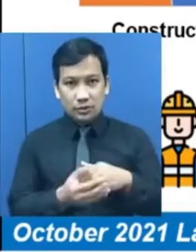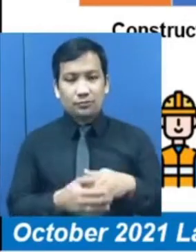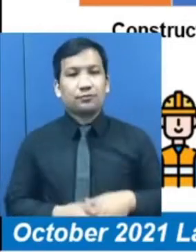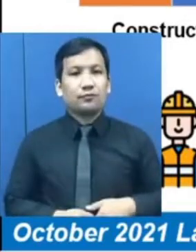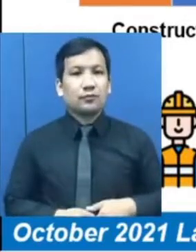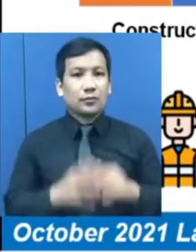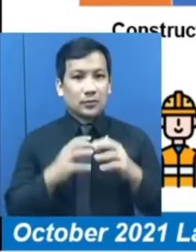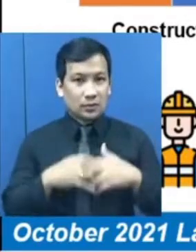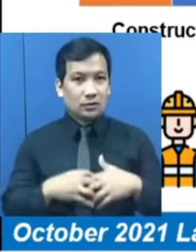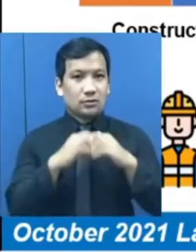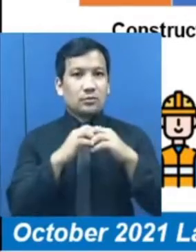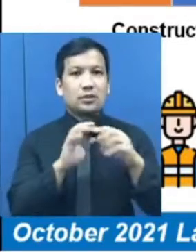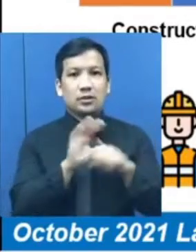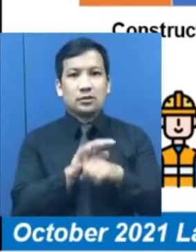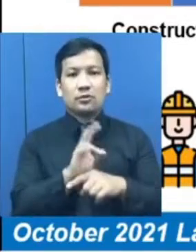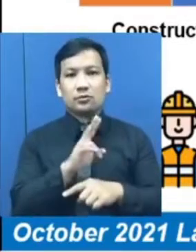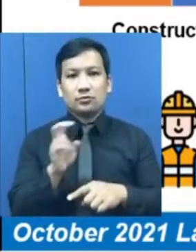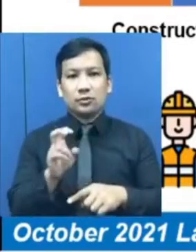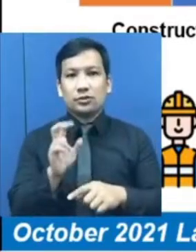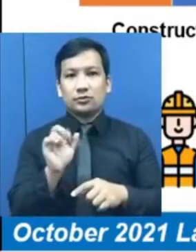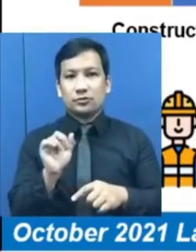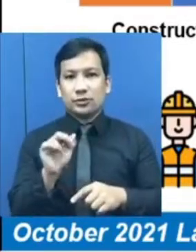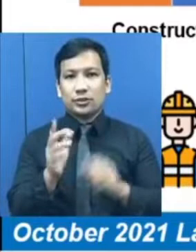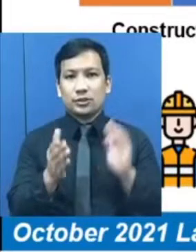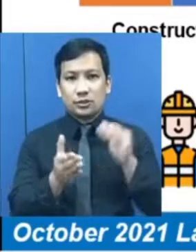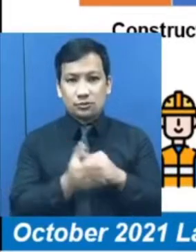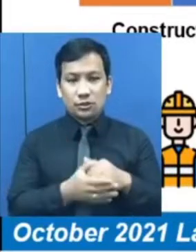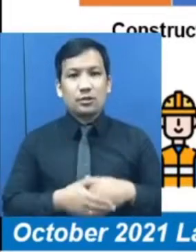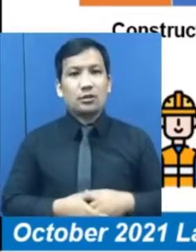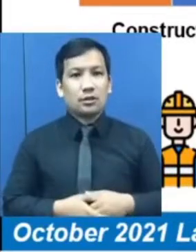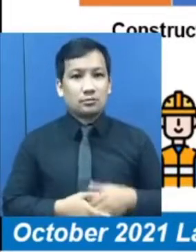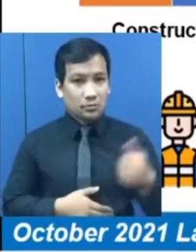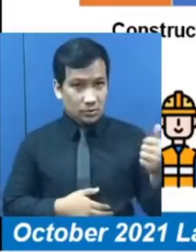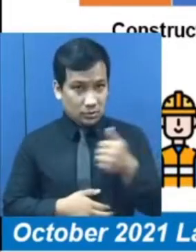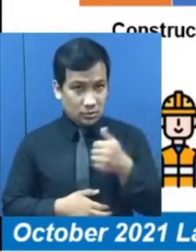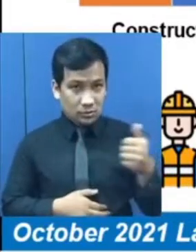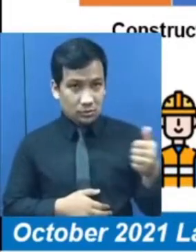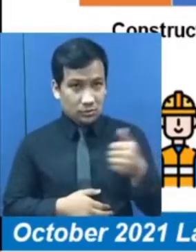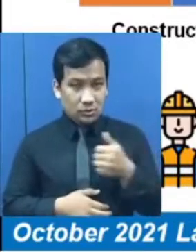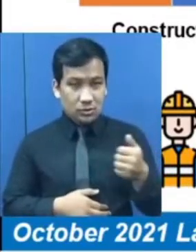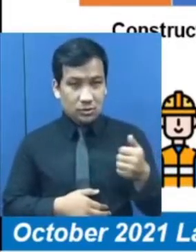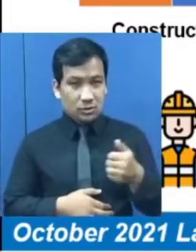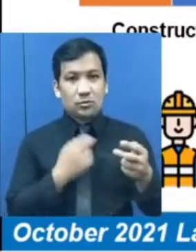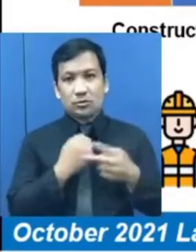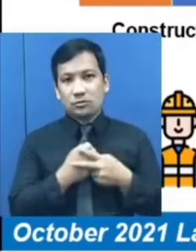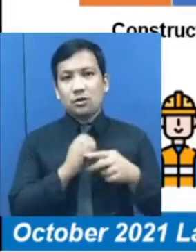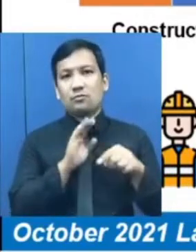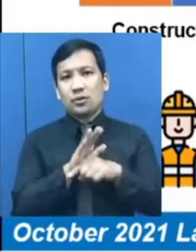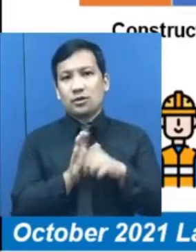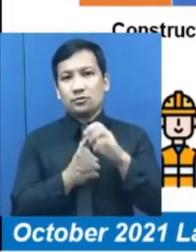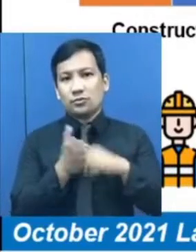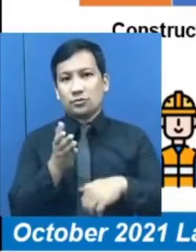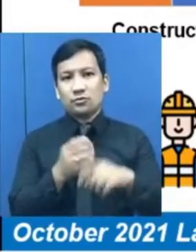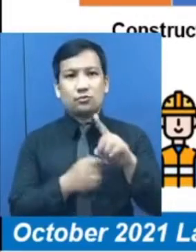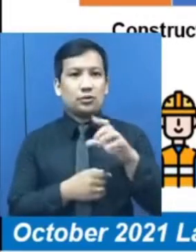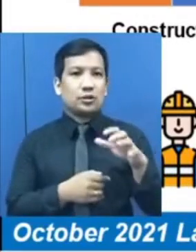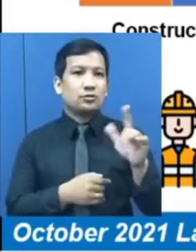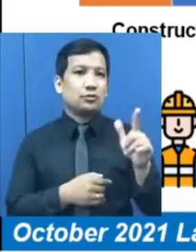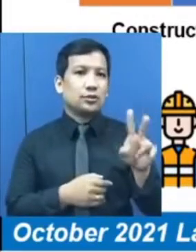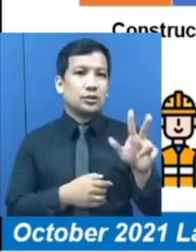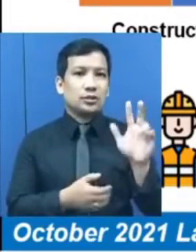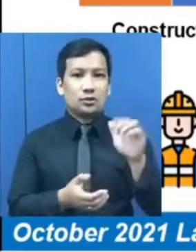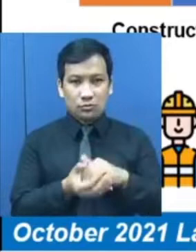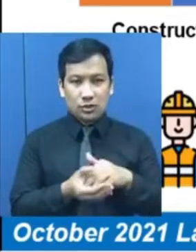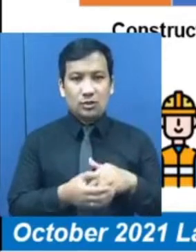Manufacturing, negative 213,000. Transportation and Storage, minus 123,000.